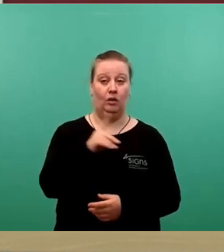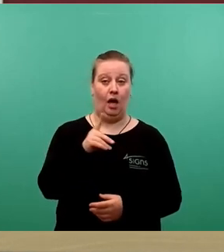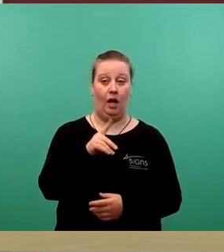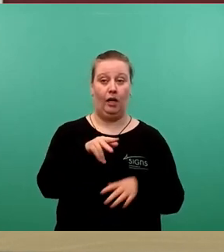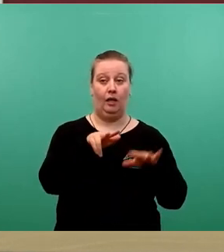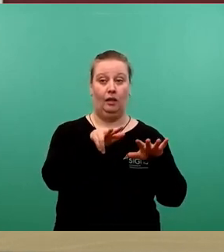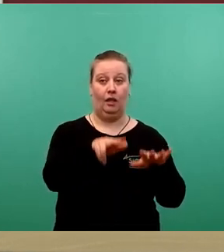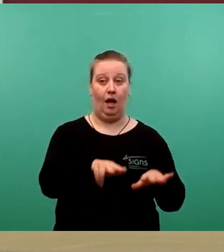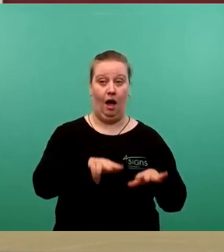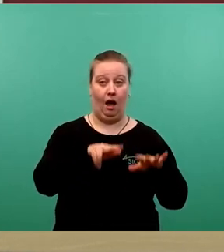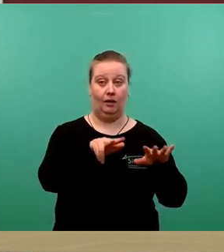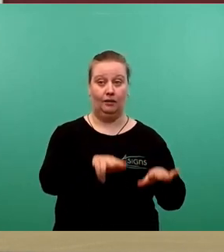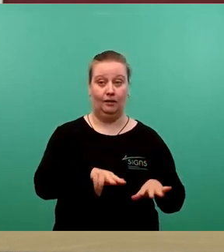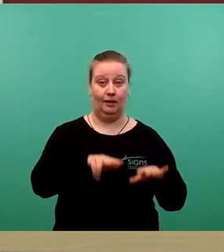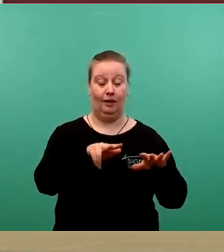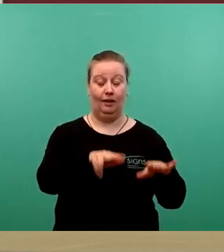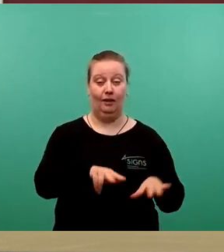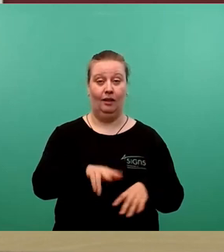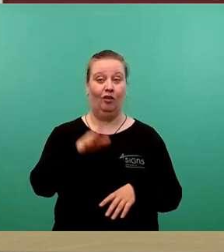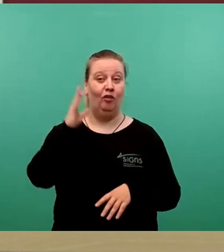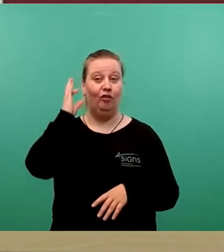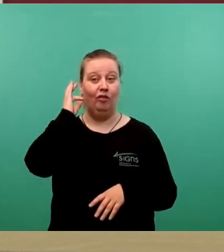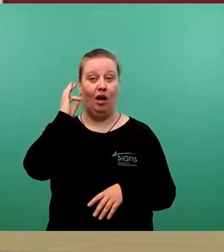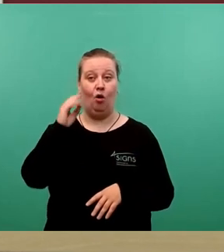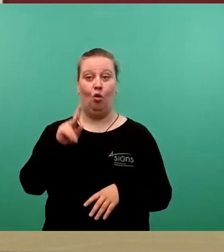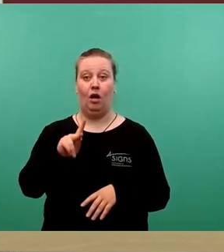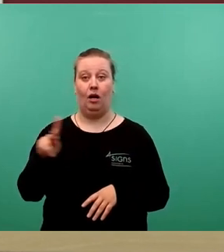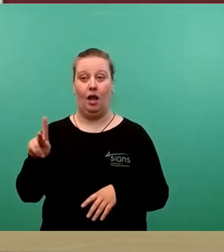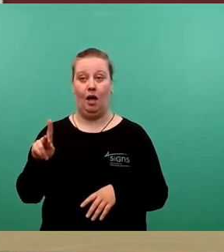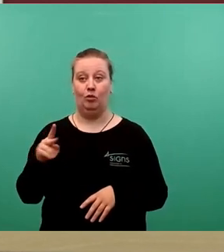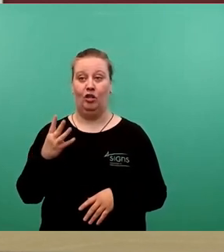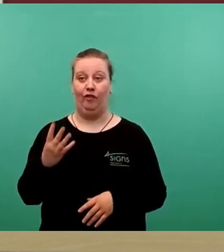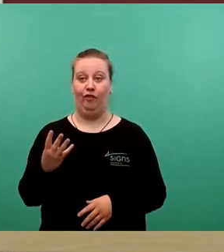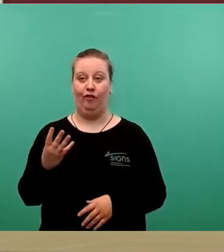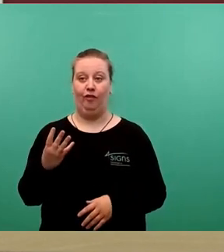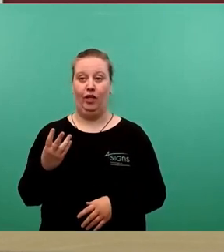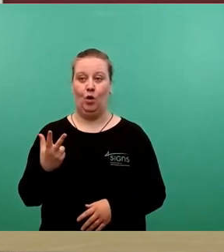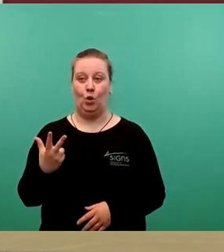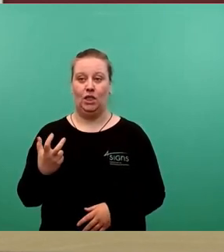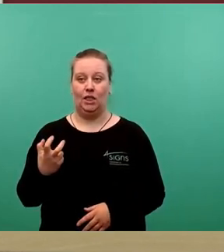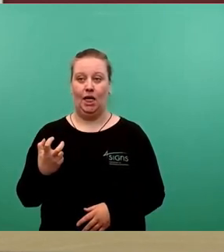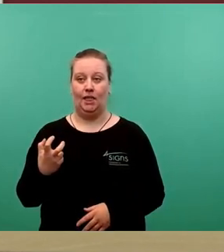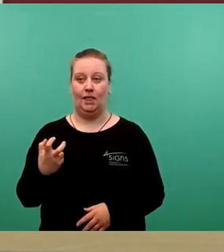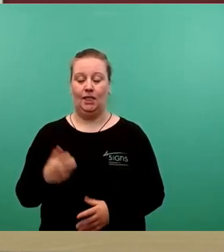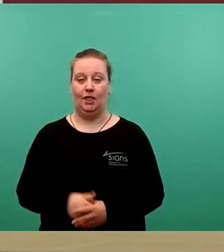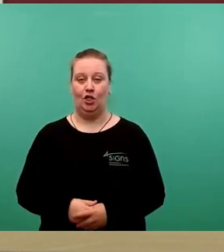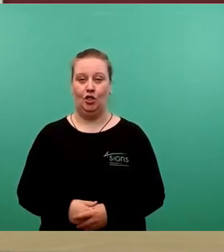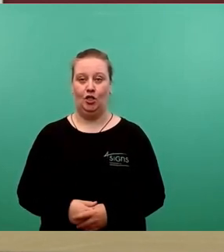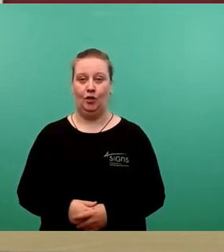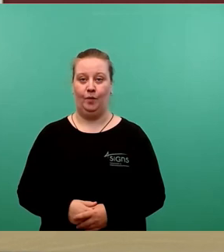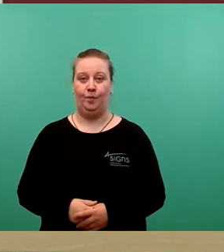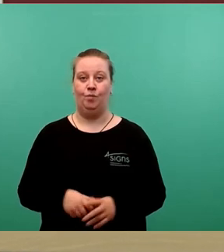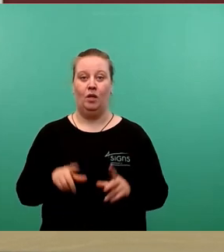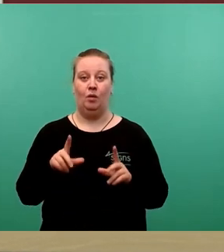und auf Frau Klepsch 34. Damit ist die